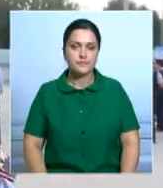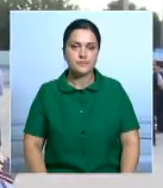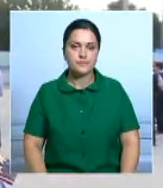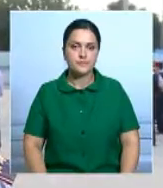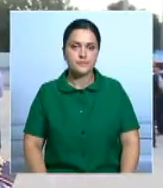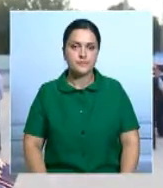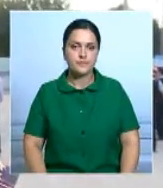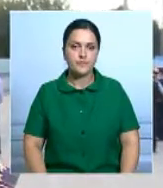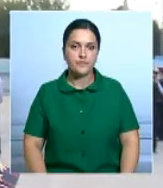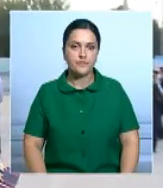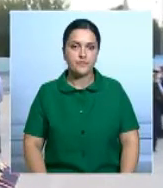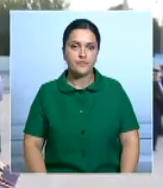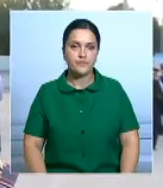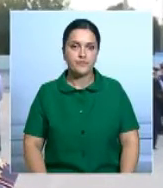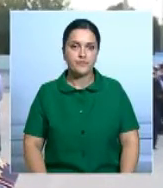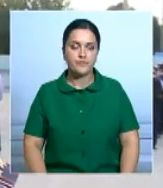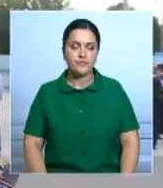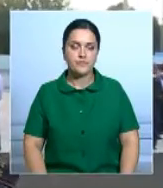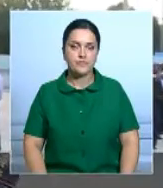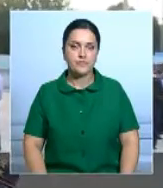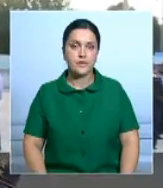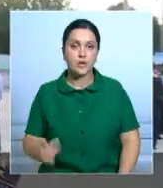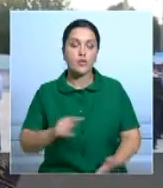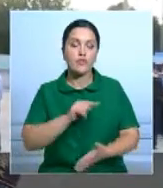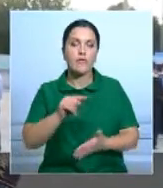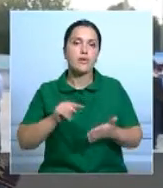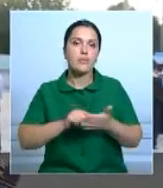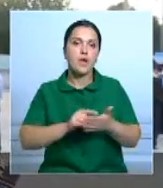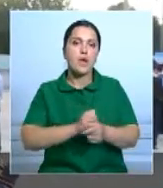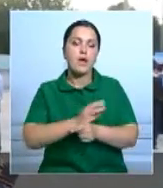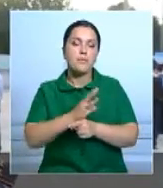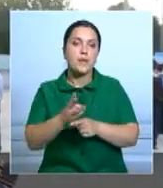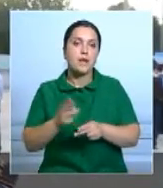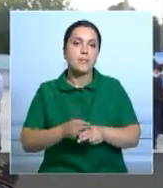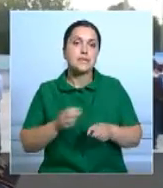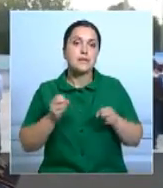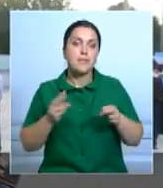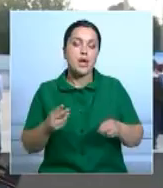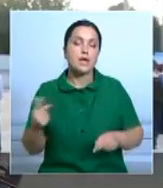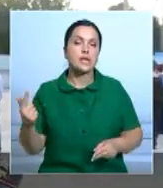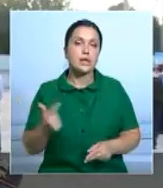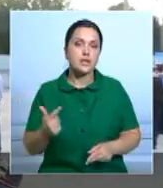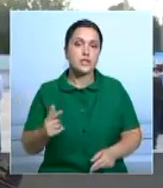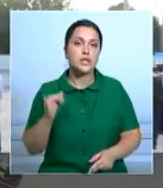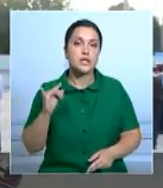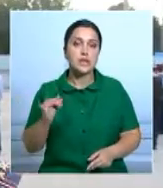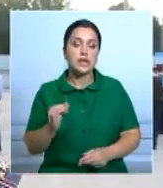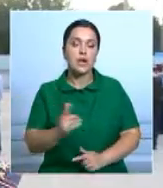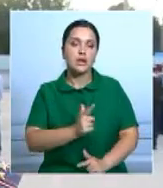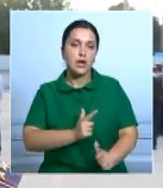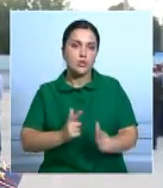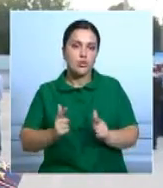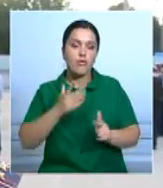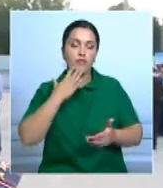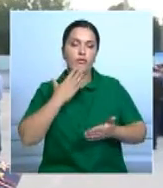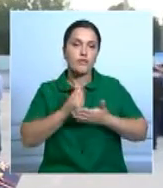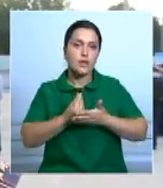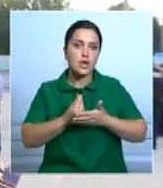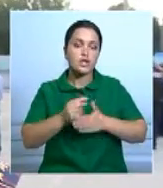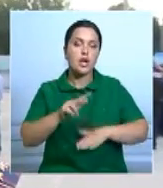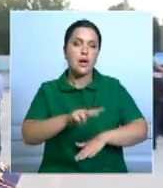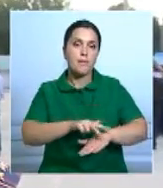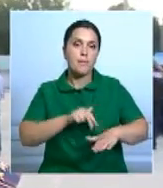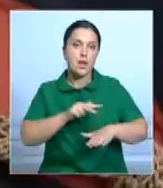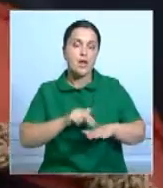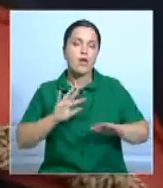Особое внимание уделяется вопросам обеспечения безопасности граждан и готовности наших сотрудников к